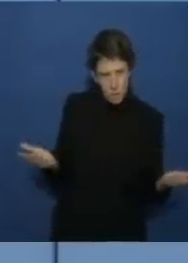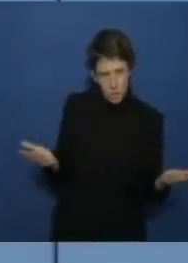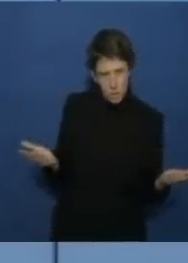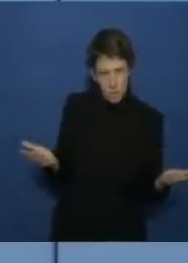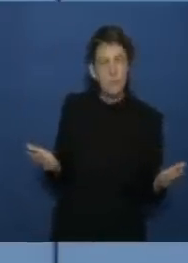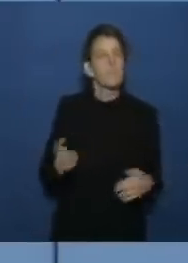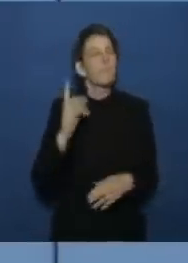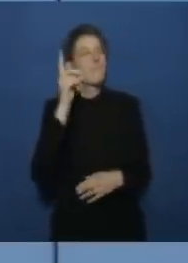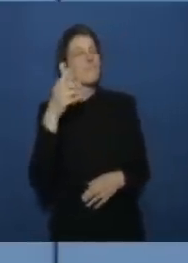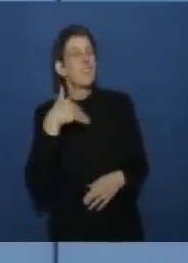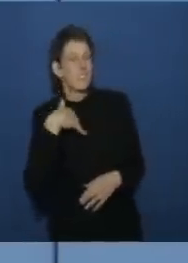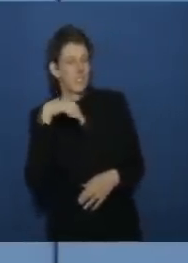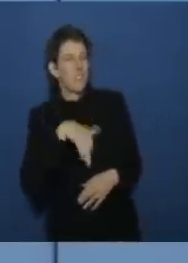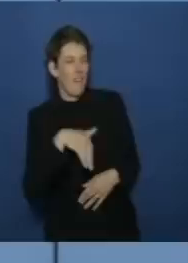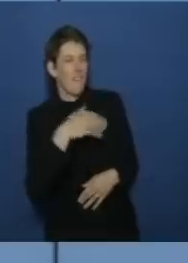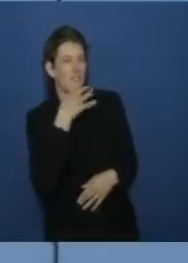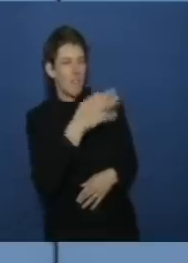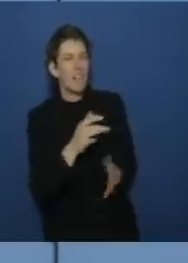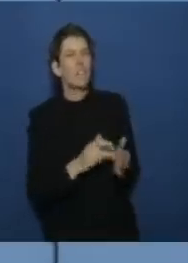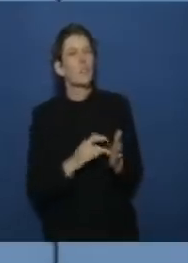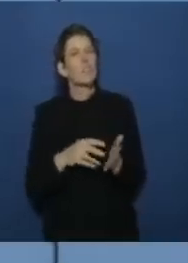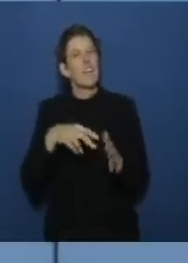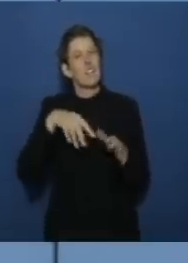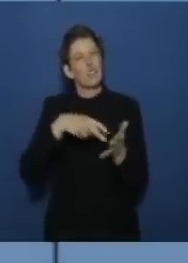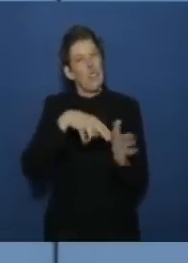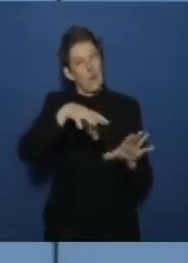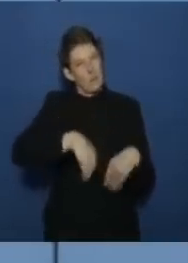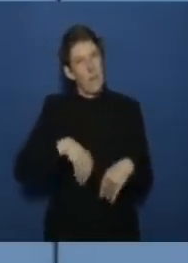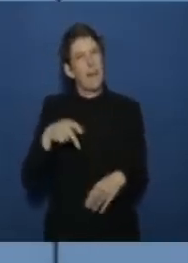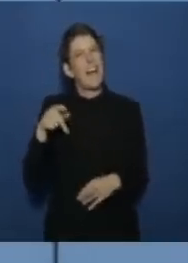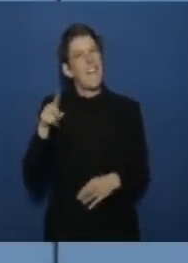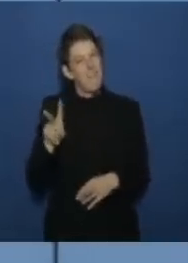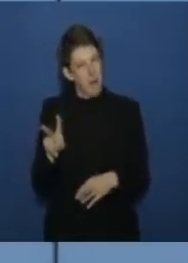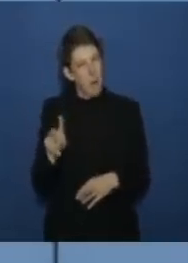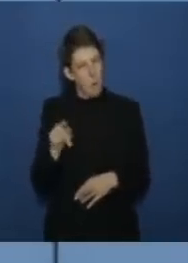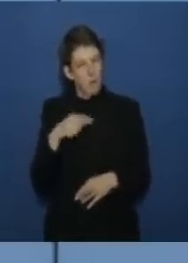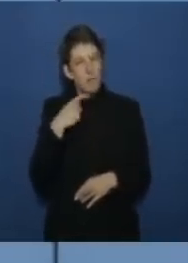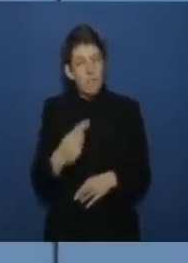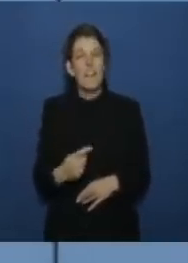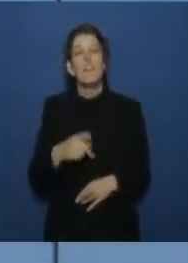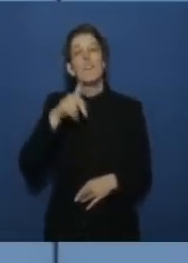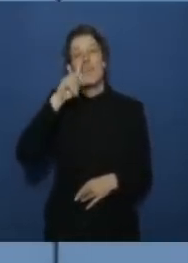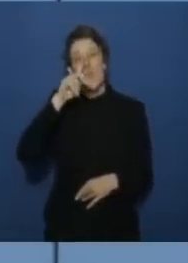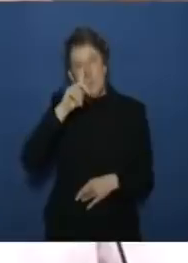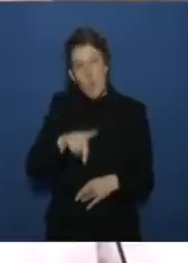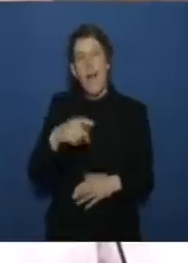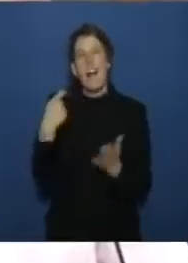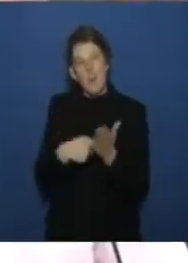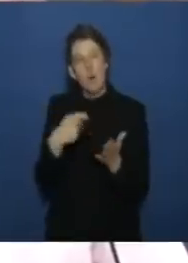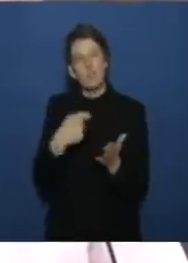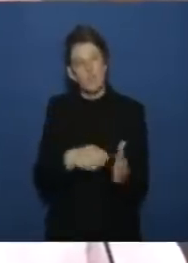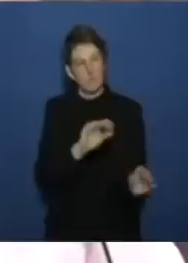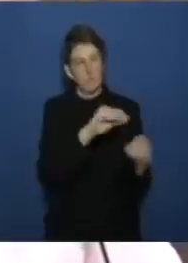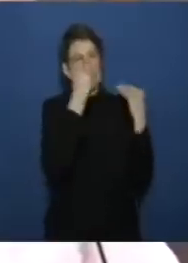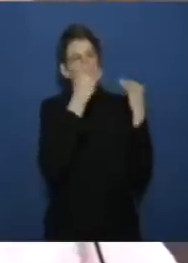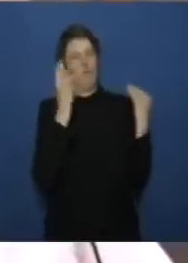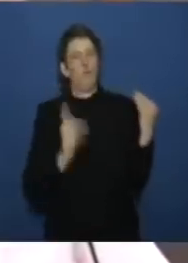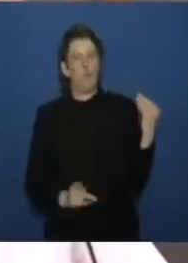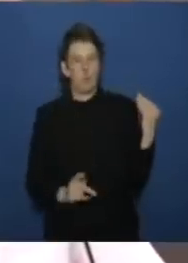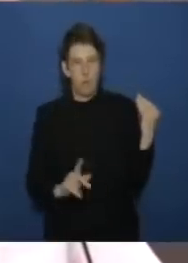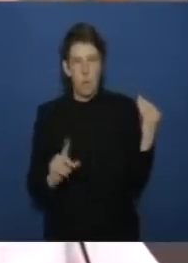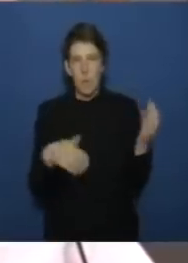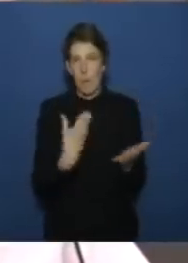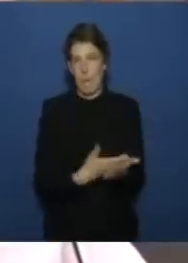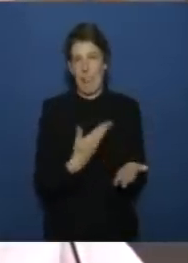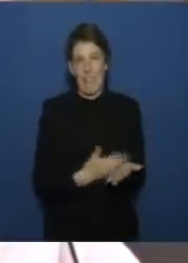ich habe auch noch eine frage dazu weil ich habe eine stellungnahme von der kv und da heißt es halt eben auch dass nur die entsprechenden kosten gemeldet werden muss aber dass es keine weiteren